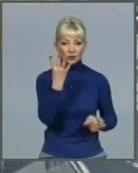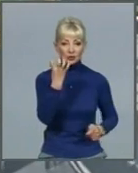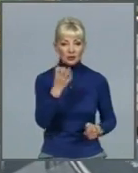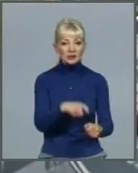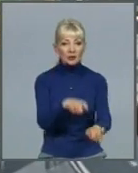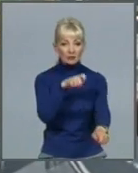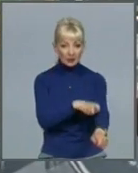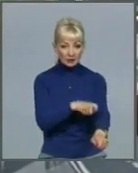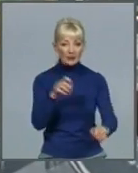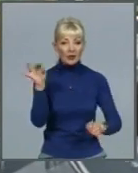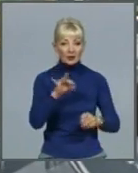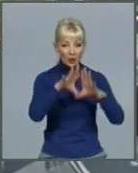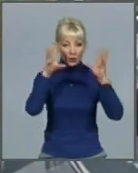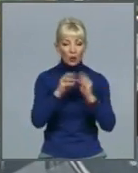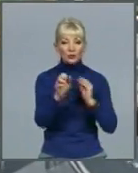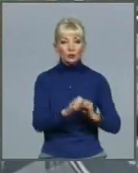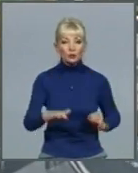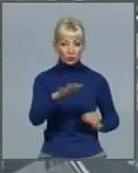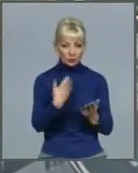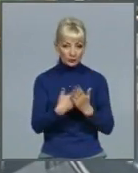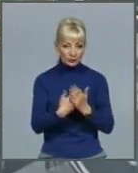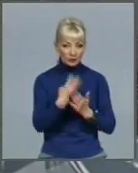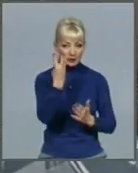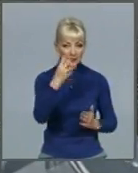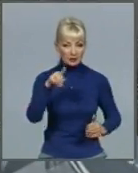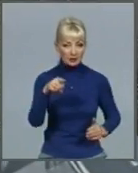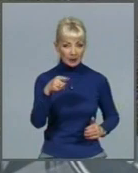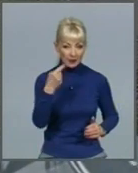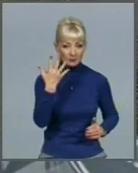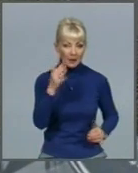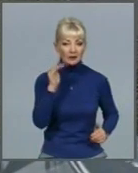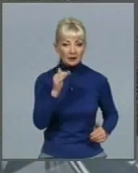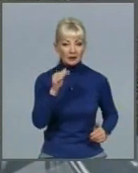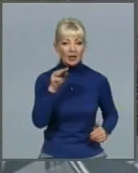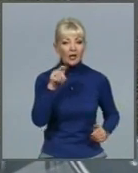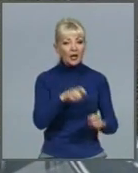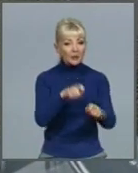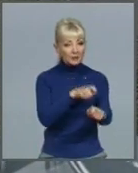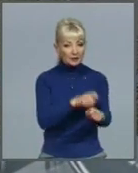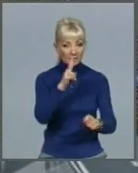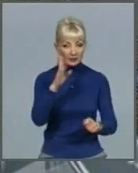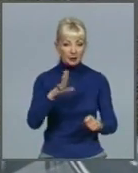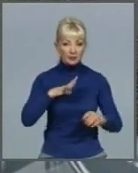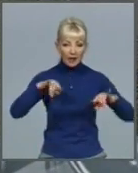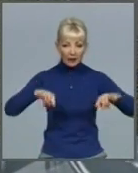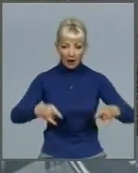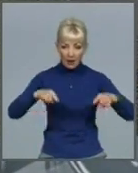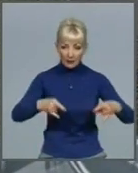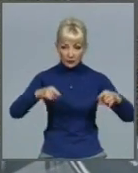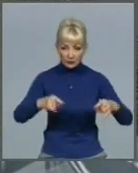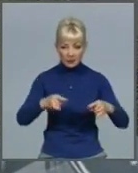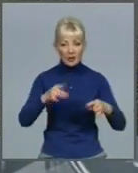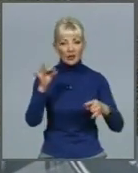Общій площаді приблизительно 3,5 тисячі метрів квадратних. Присувала ямочність, образовувалися вже трещини,